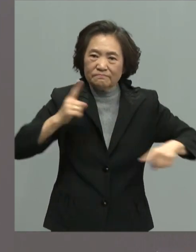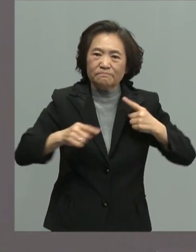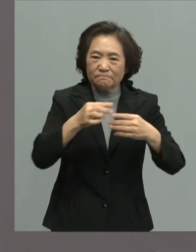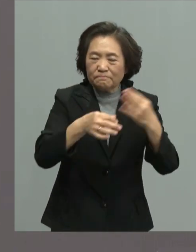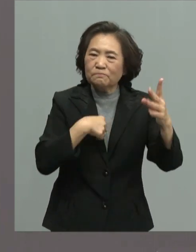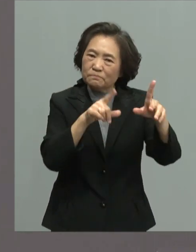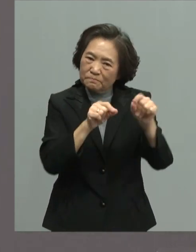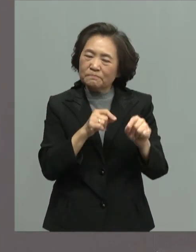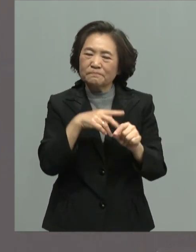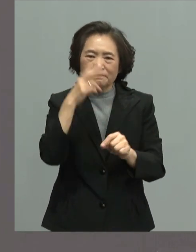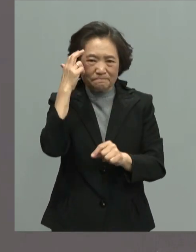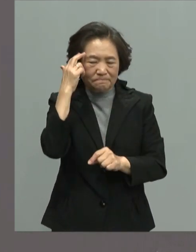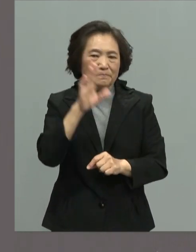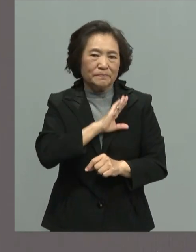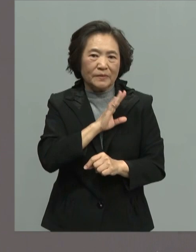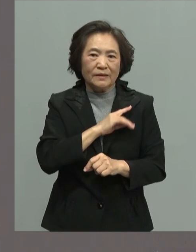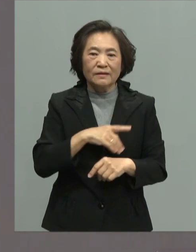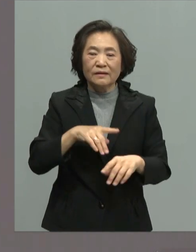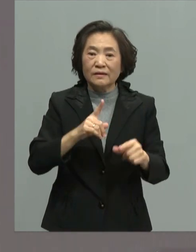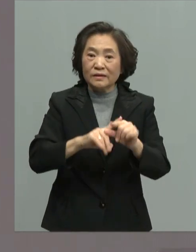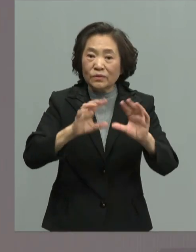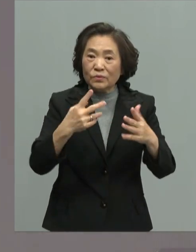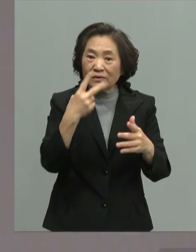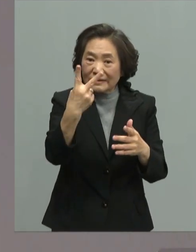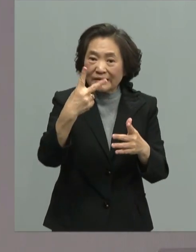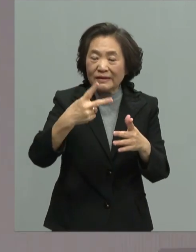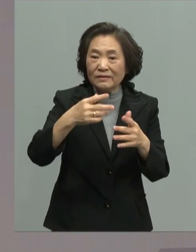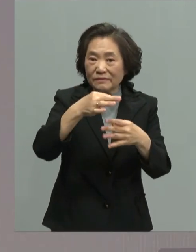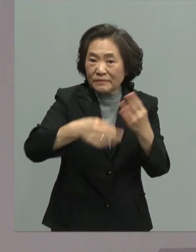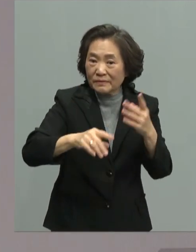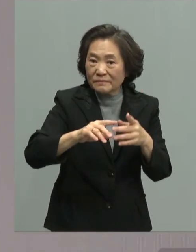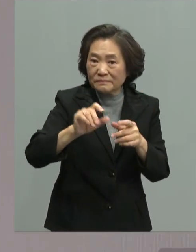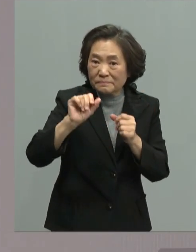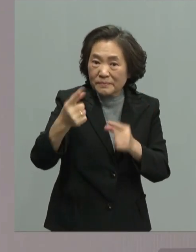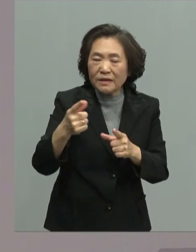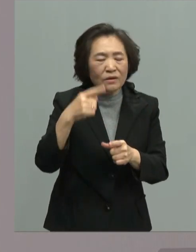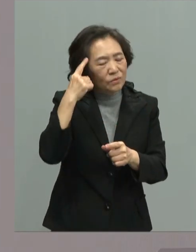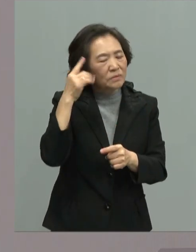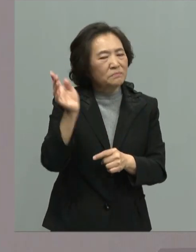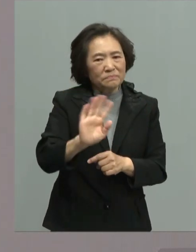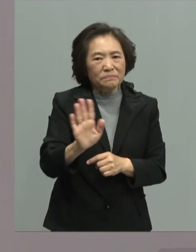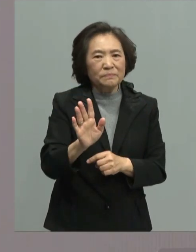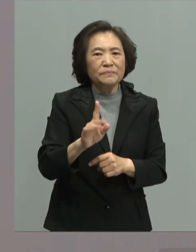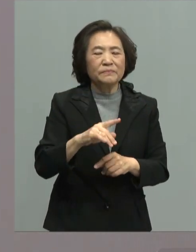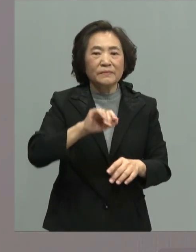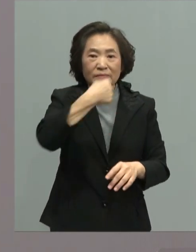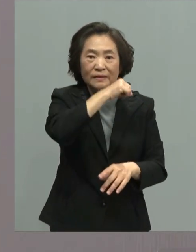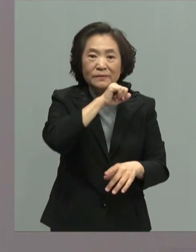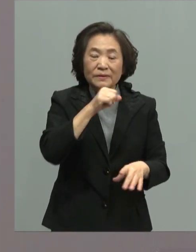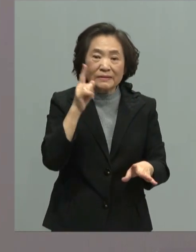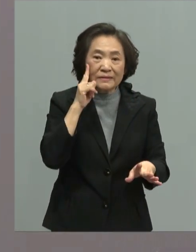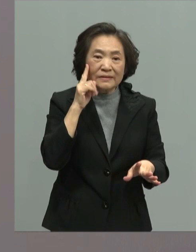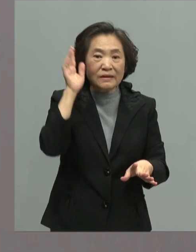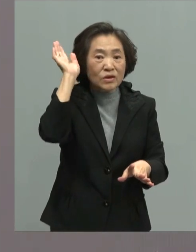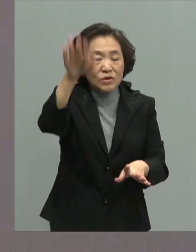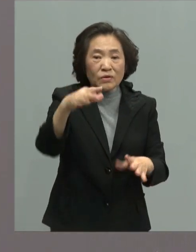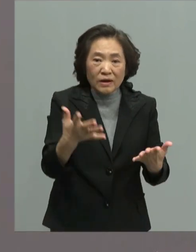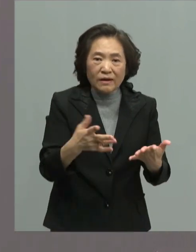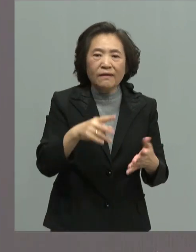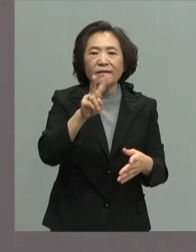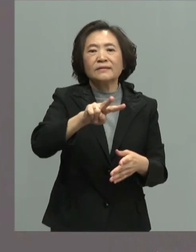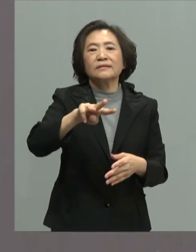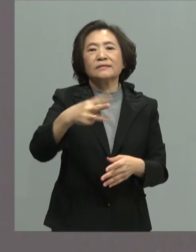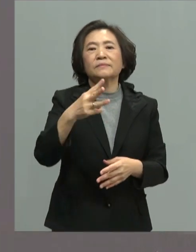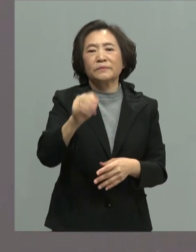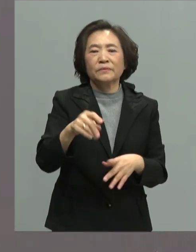我反对一国两制也反对台独台湾的名文2300万人来决定